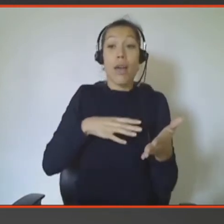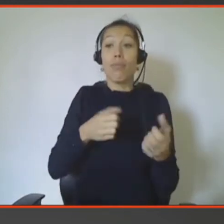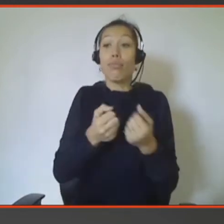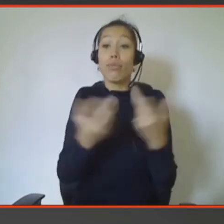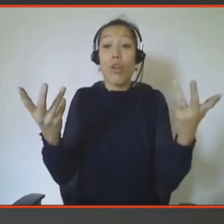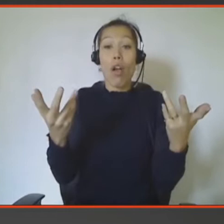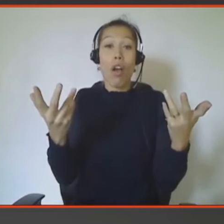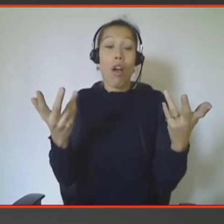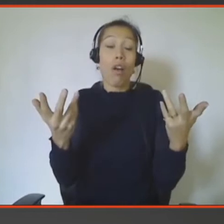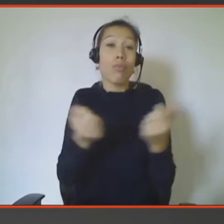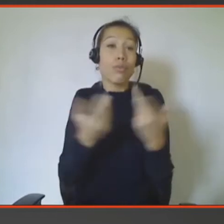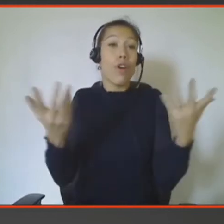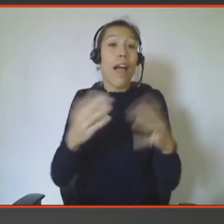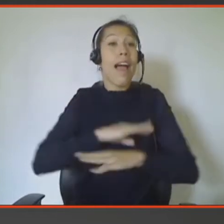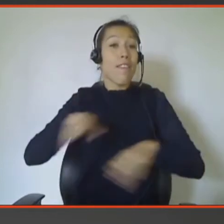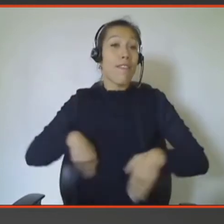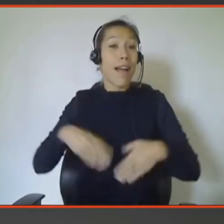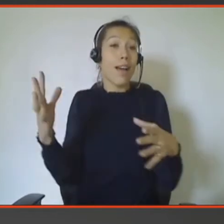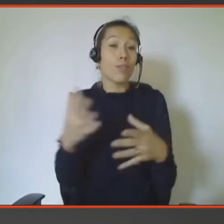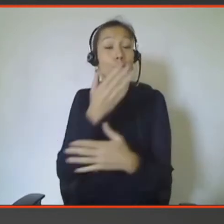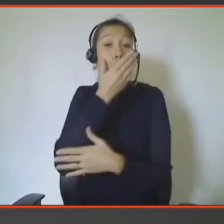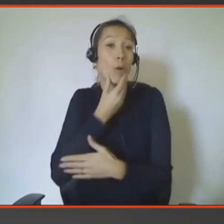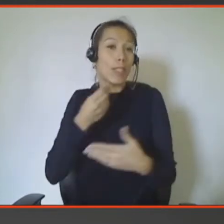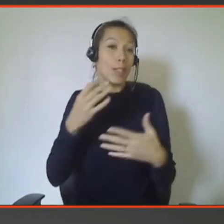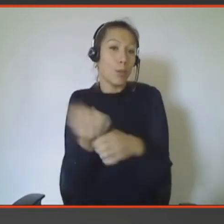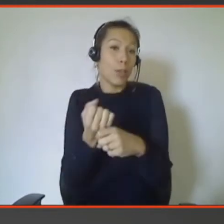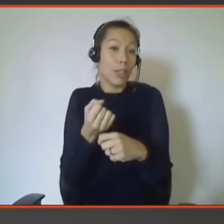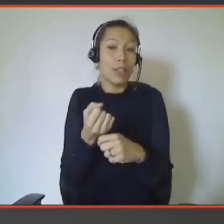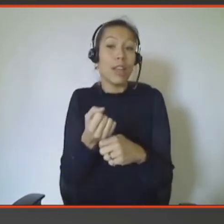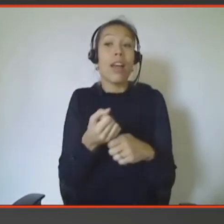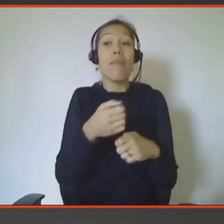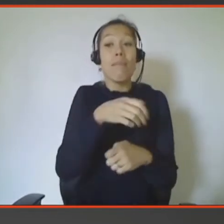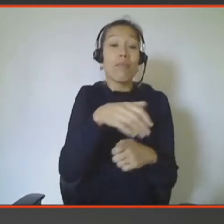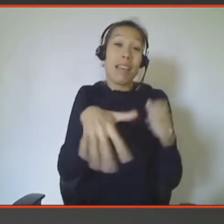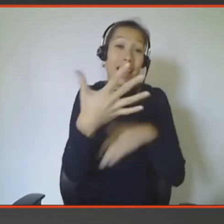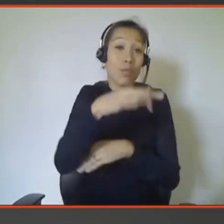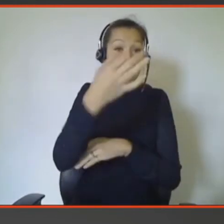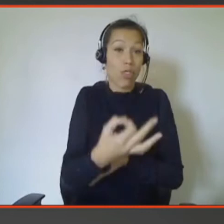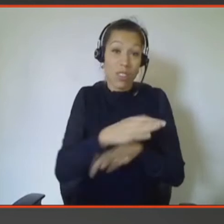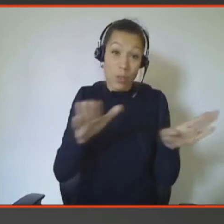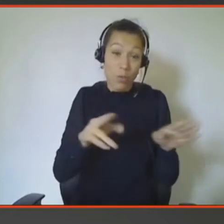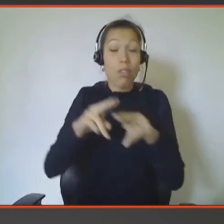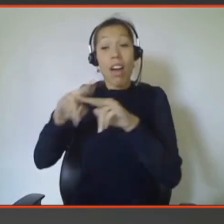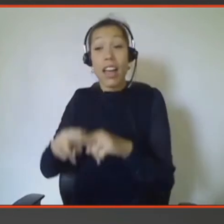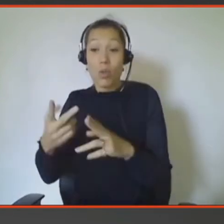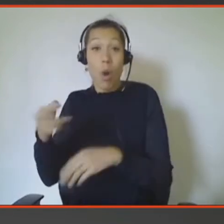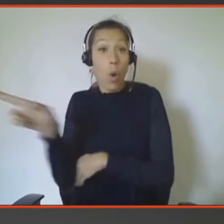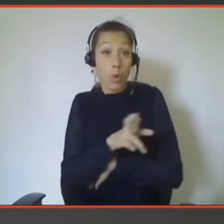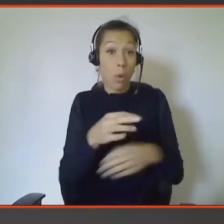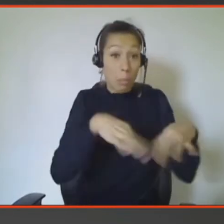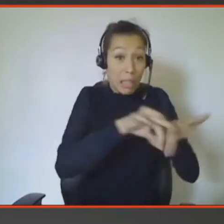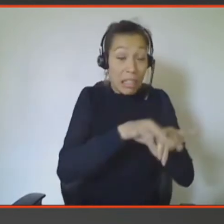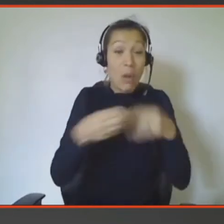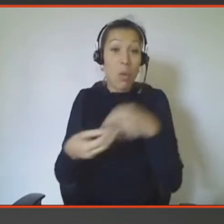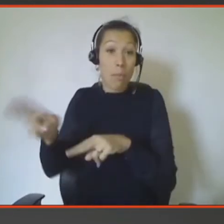est renvoyée en fait dans son pays, soit elle meurt. Et les concepteurs ont aussi dit, c'est du respect par rapport à la